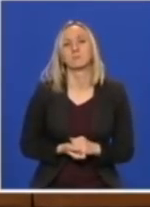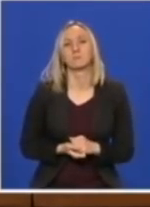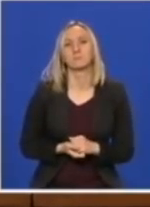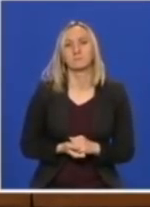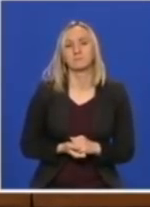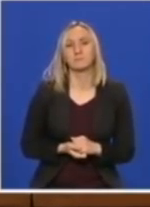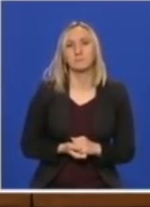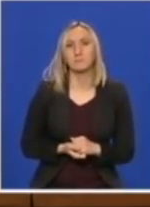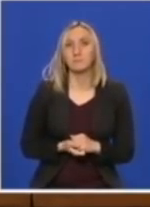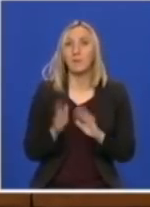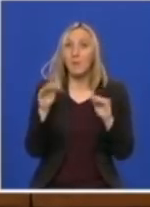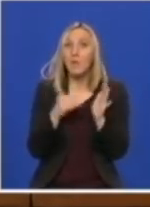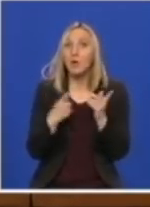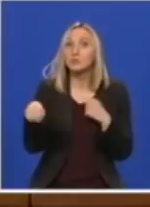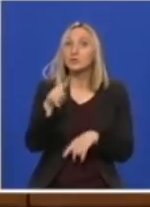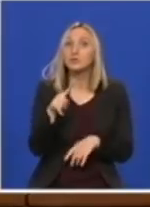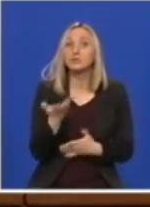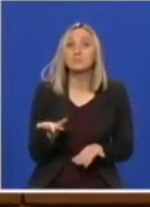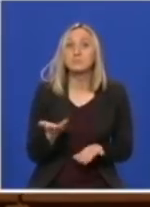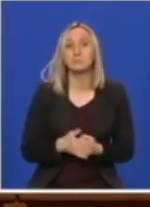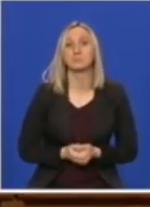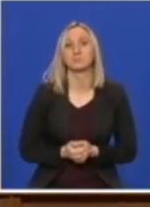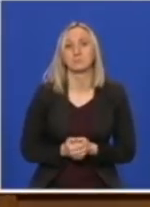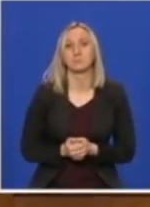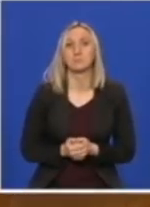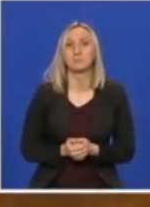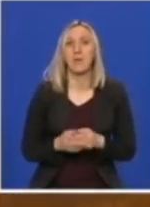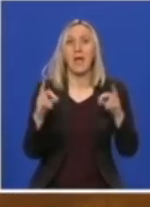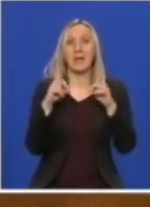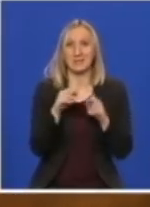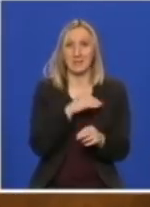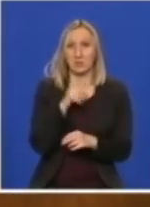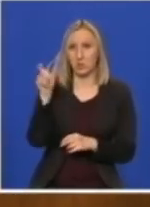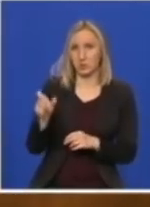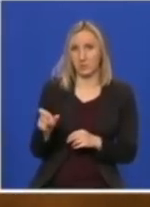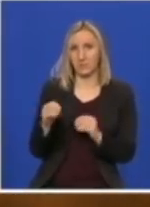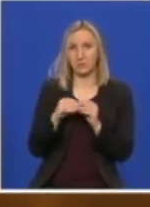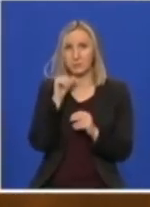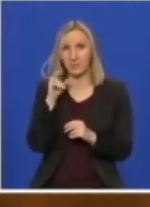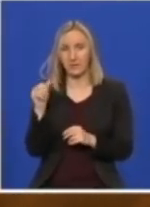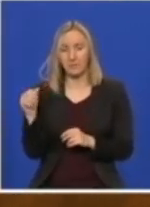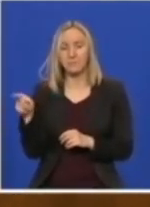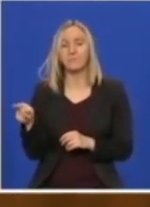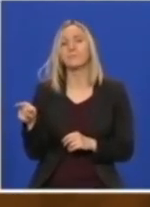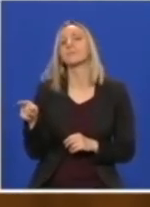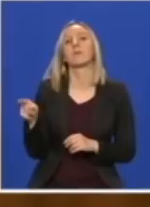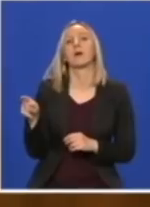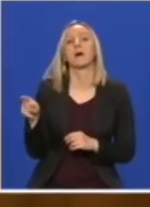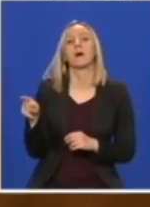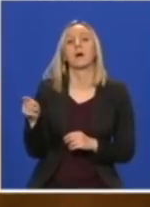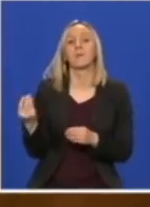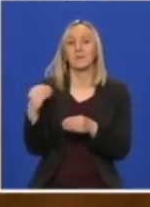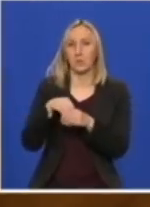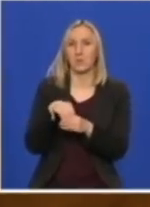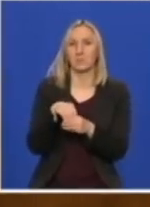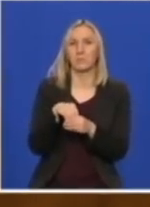Da li imamo još pitanja? Da. Izvolite. Aleksandar Đorđević, Bjer. Ja bih samo dopunio ovo prepošo